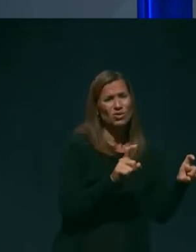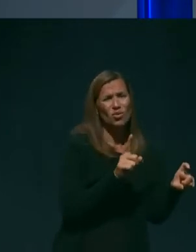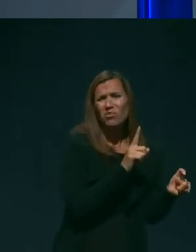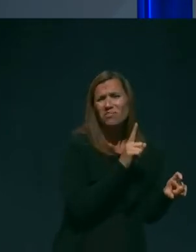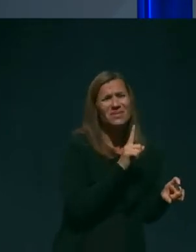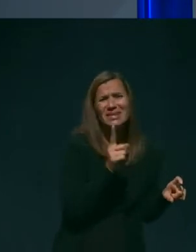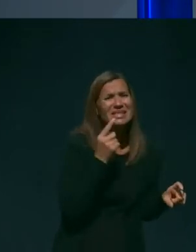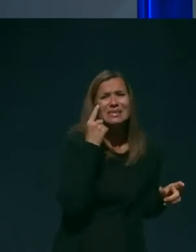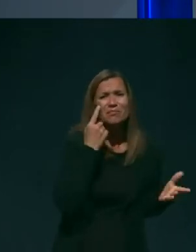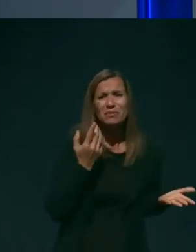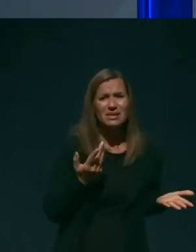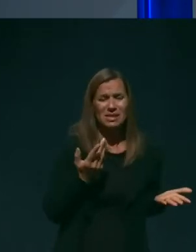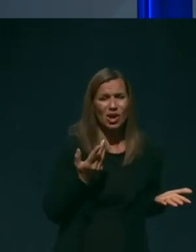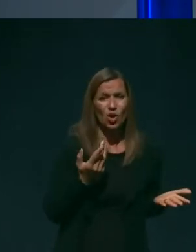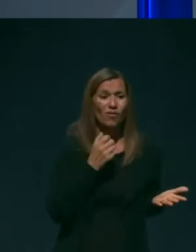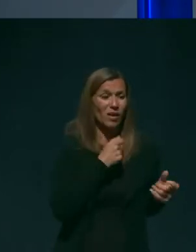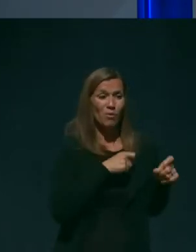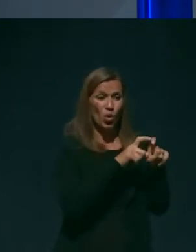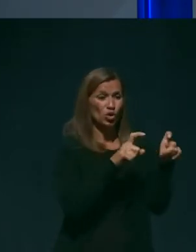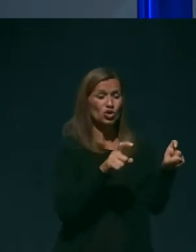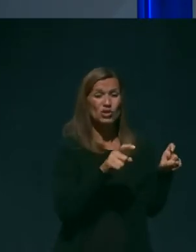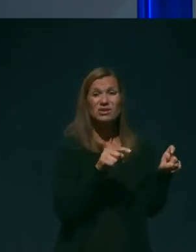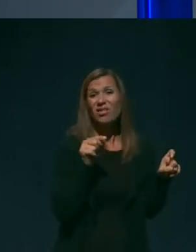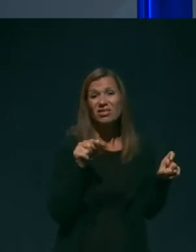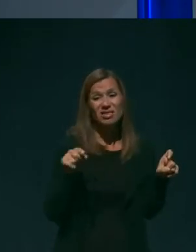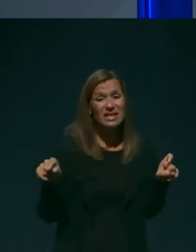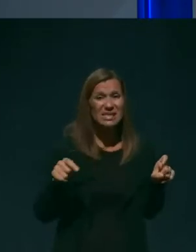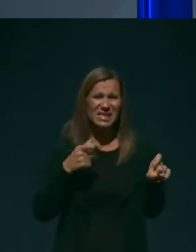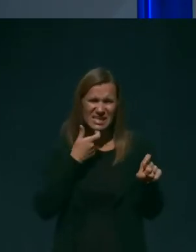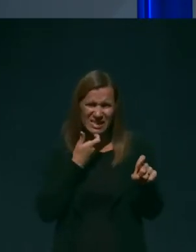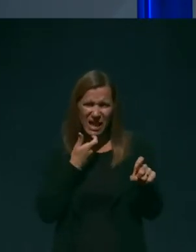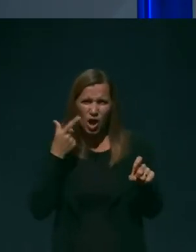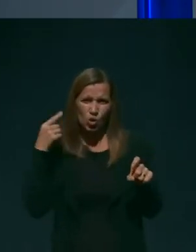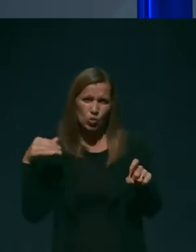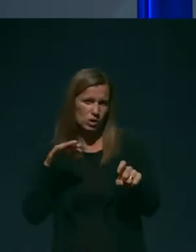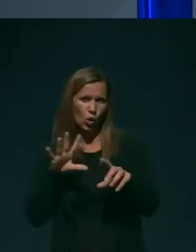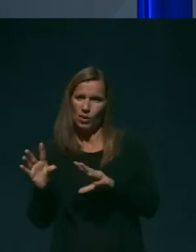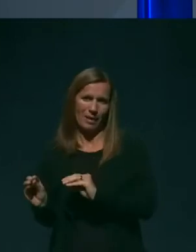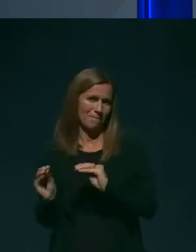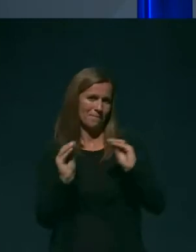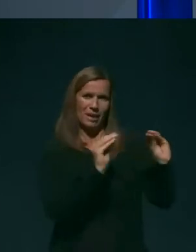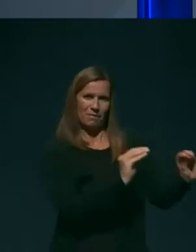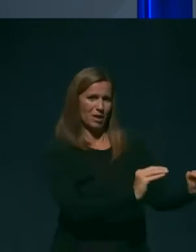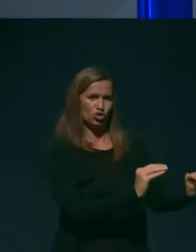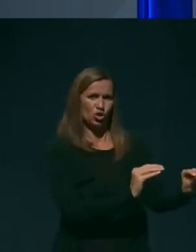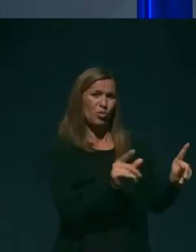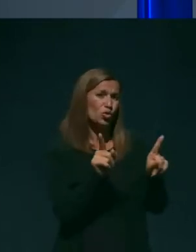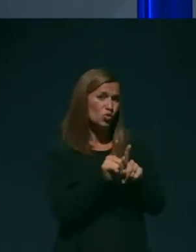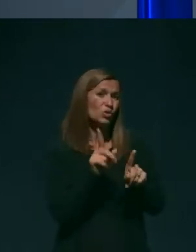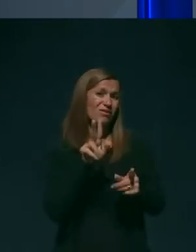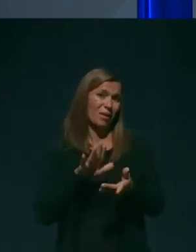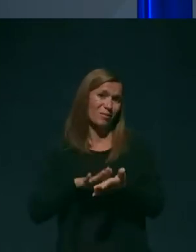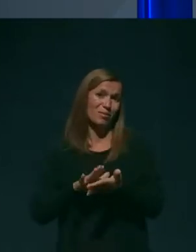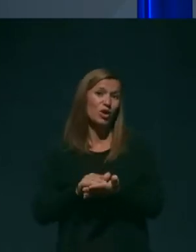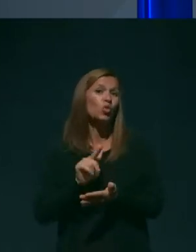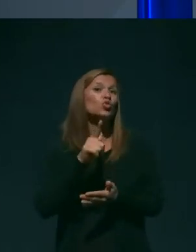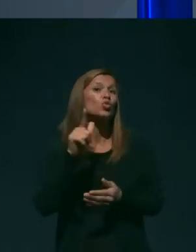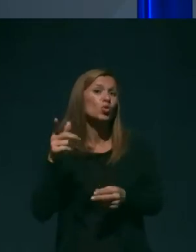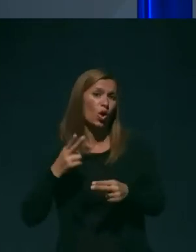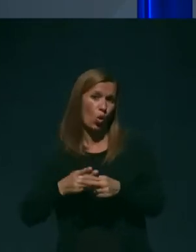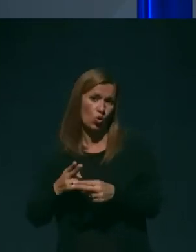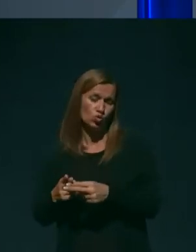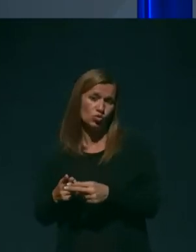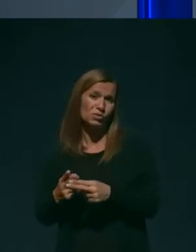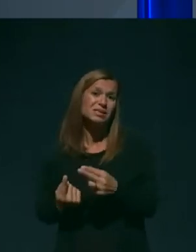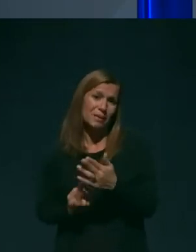v bolnišnico takih stanovalcev ne premeščamo tudi v primeru drugih okužb, ki se seveda pogosto pojavijo ob koncu